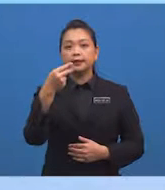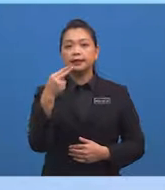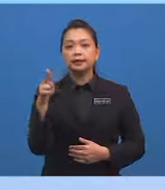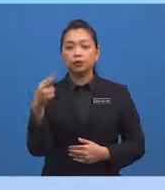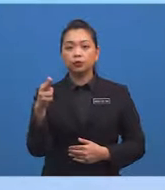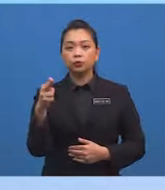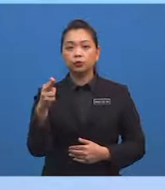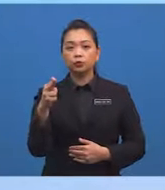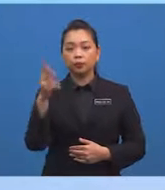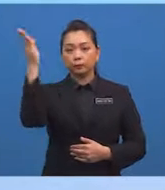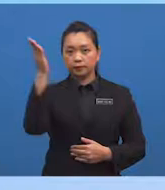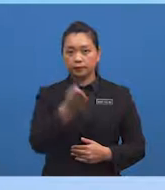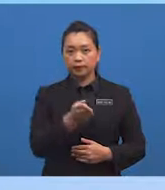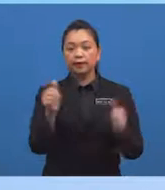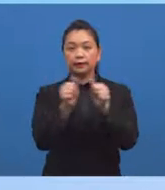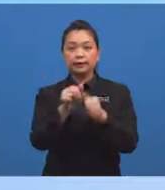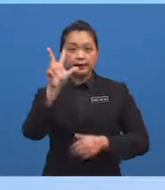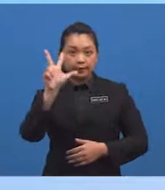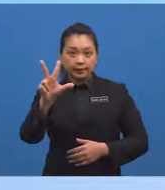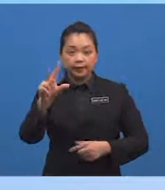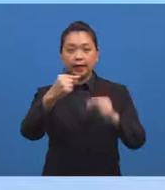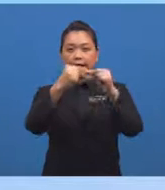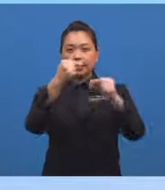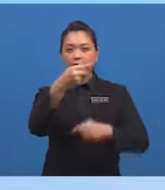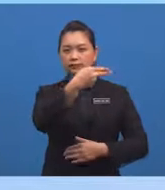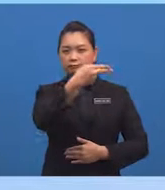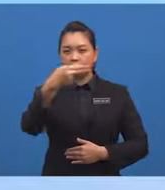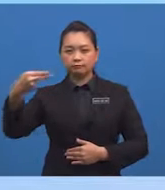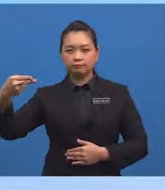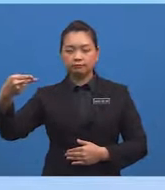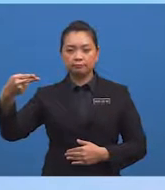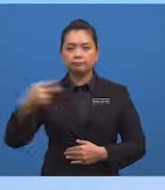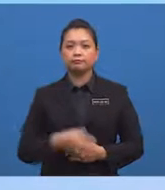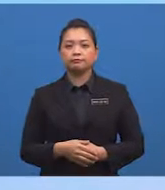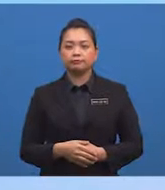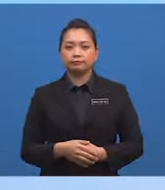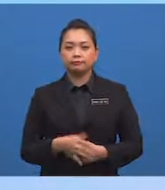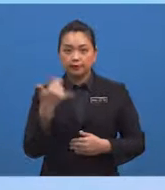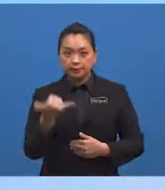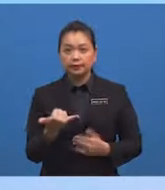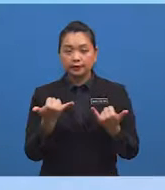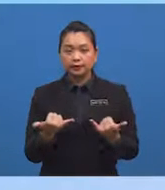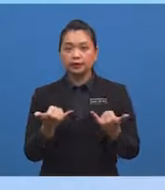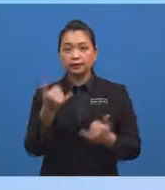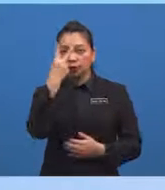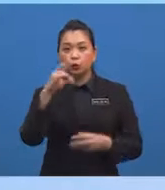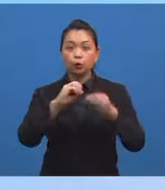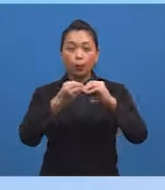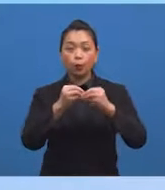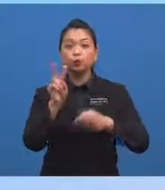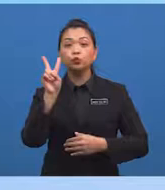bersilang dengan tiga garis selari Kita lihat pula gambar rajah kedua